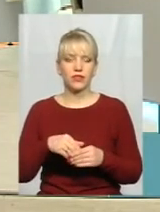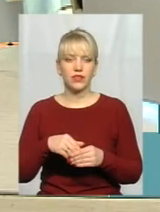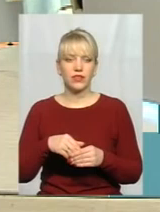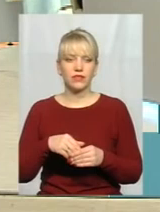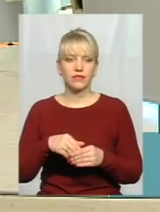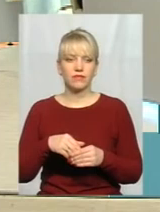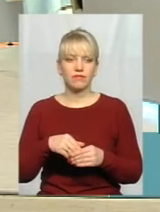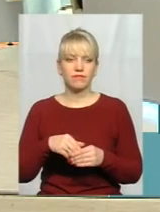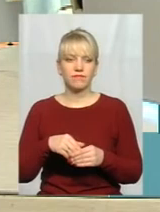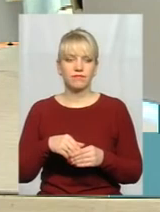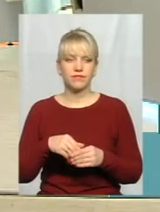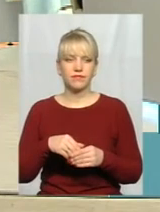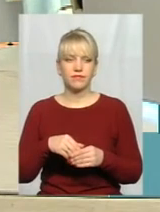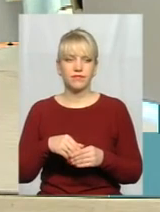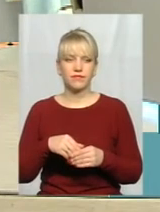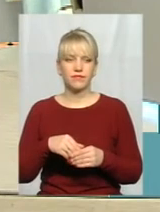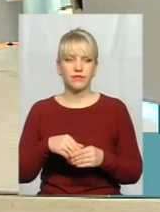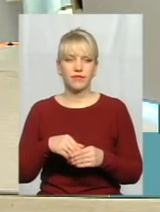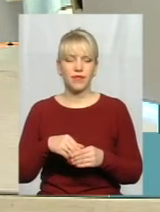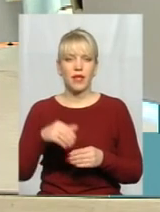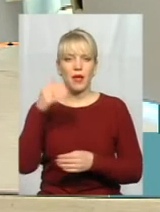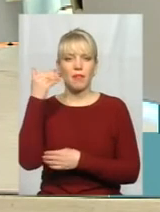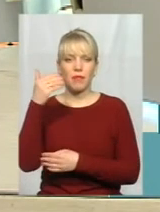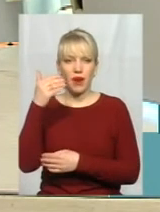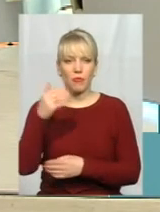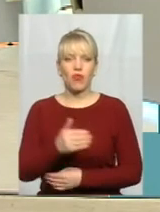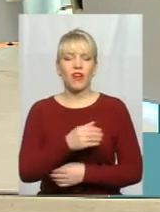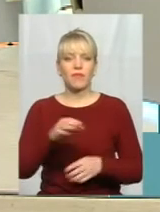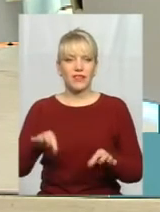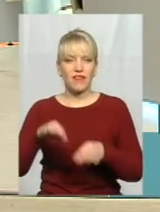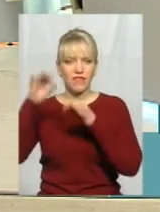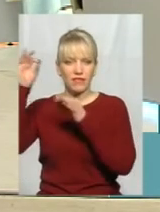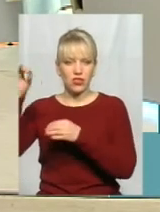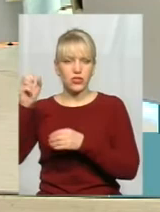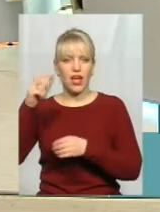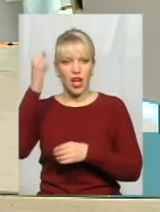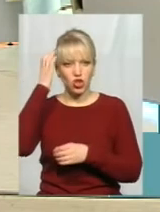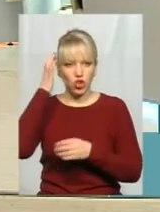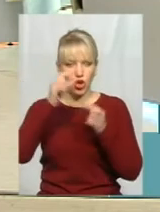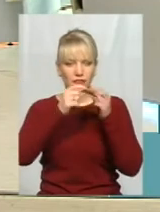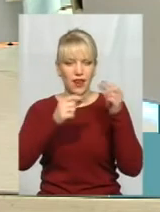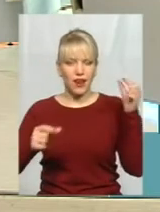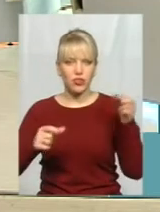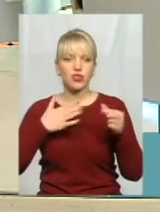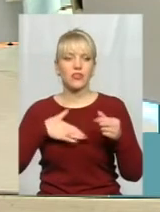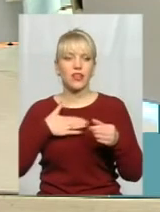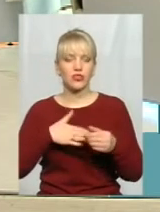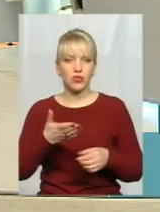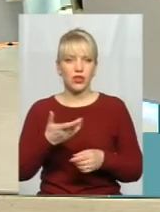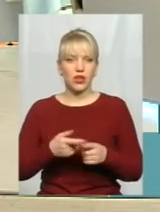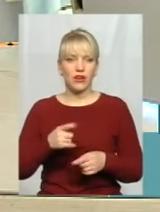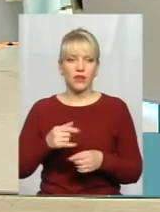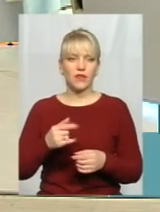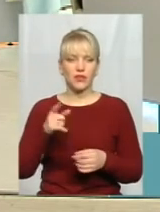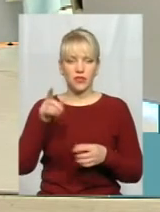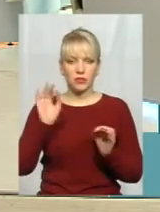Вивішується прапор, вивішується, а ленточка, яку чорну пропонували... Скажіть, будь ласка, для чого, і